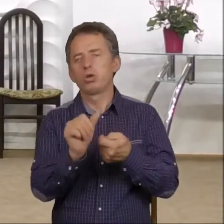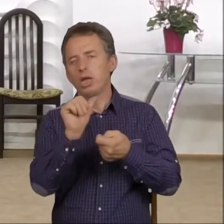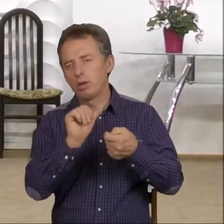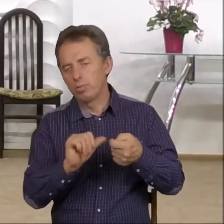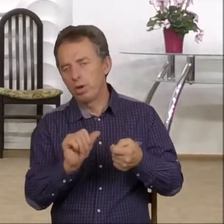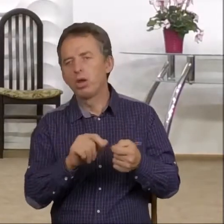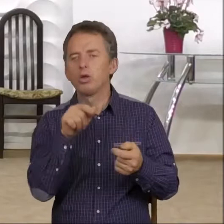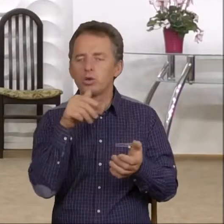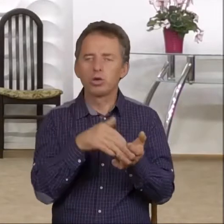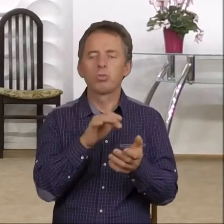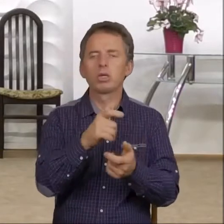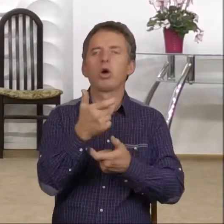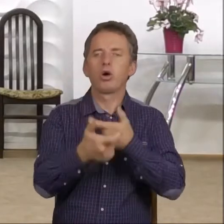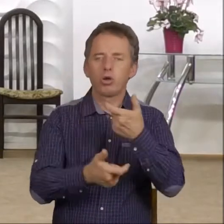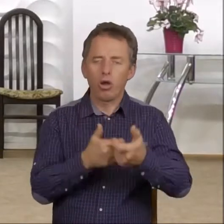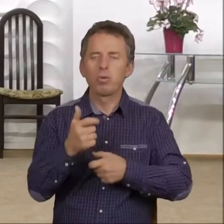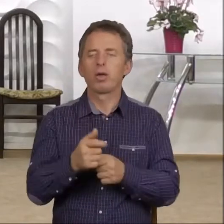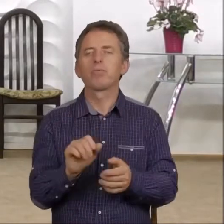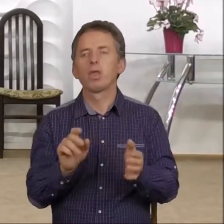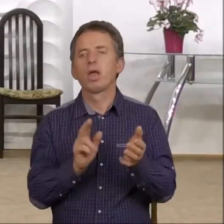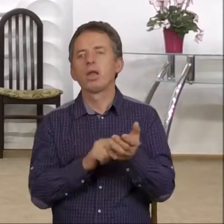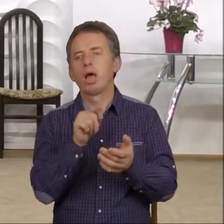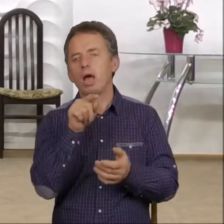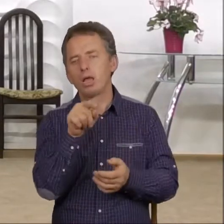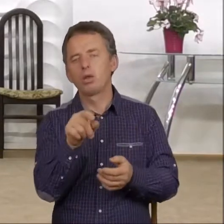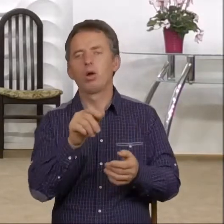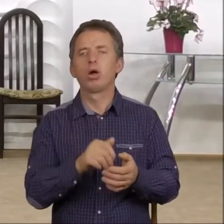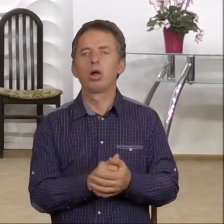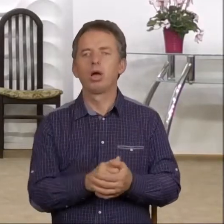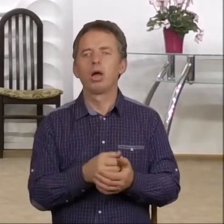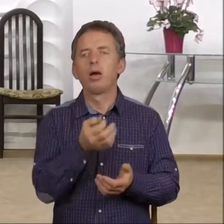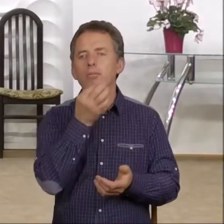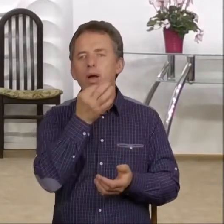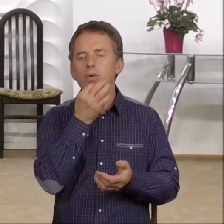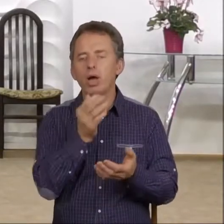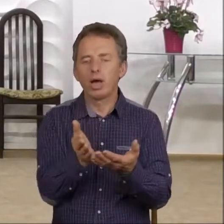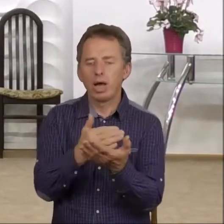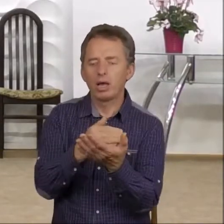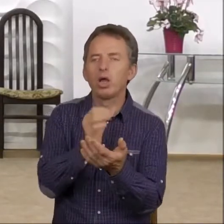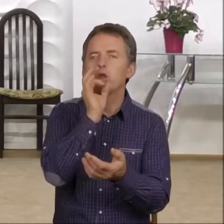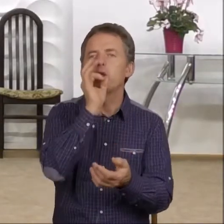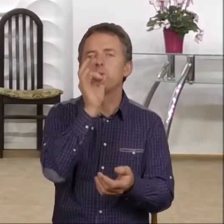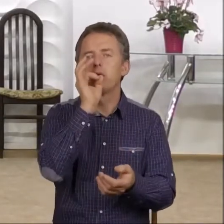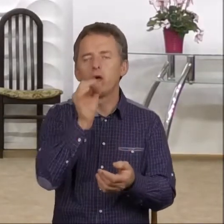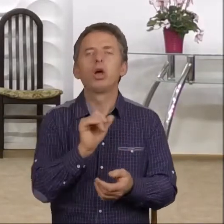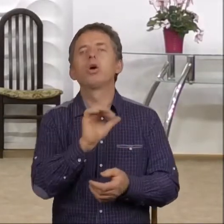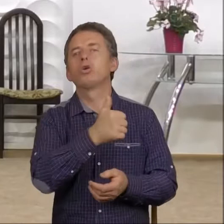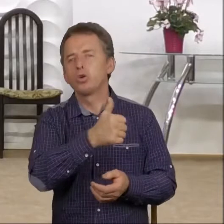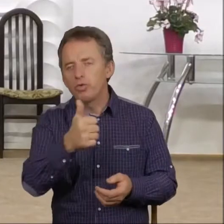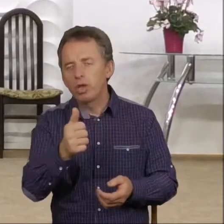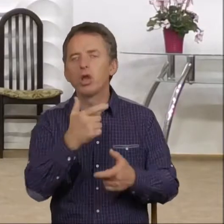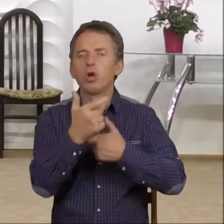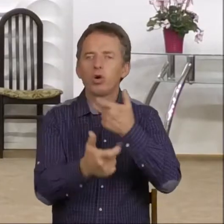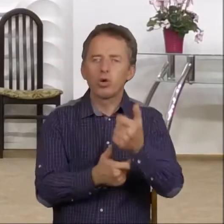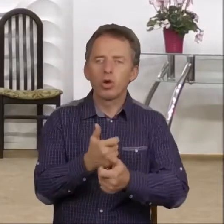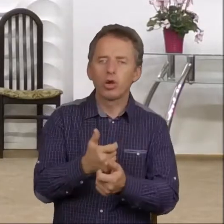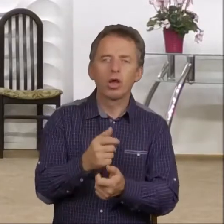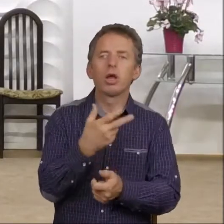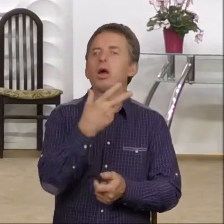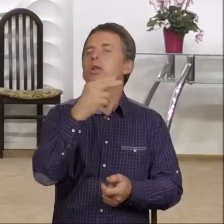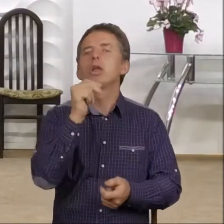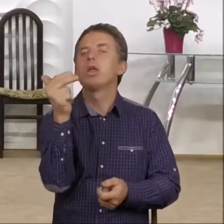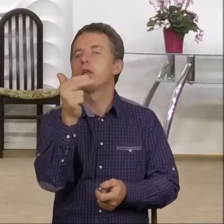to trzeba to robić. I na to ta mała garstka odpowiada, dobrze, dobrze, pięknie, róbmy to, tylko nie niedziela, a